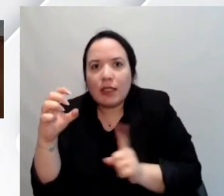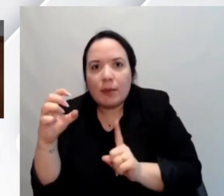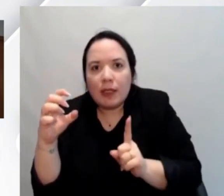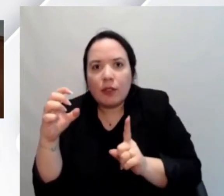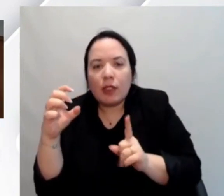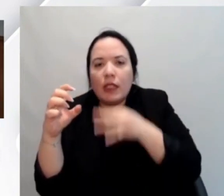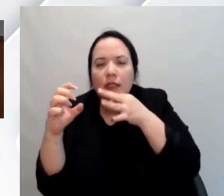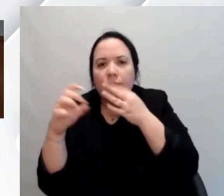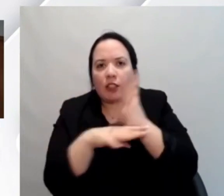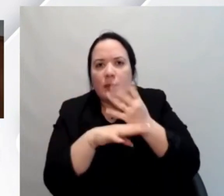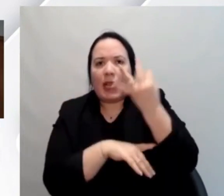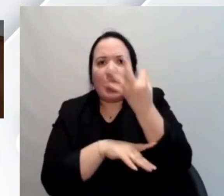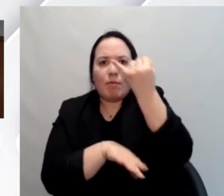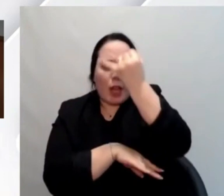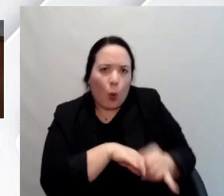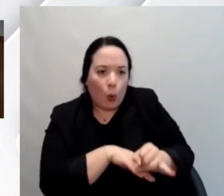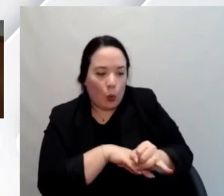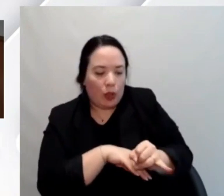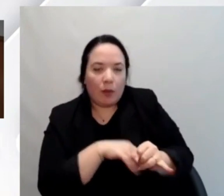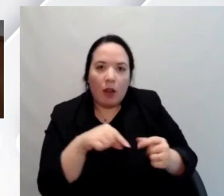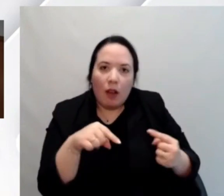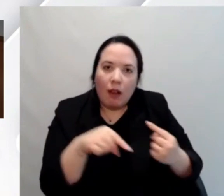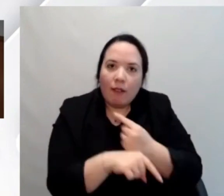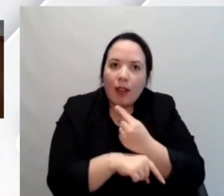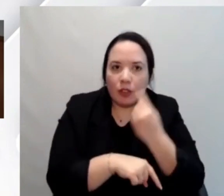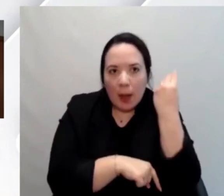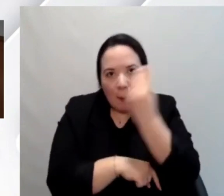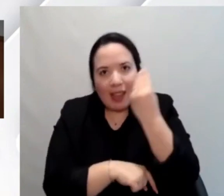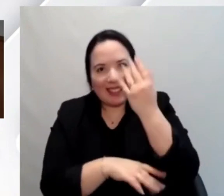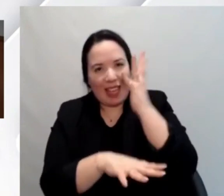'accessibilità ma non ci sarà mai un pensiero accessibile largamente diffuso prossima Grazie tutti.